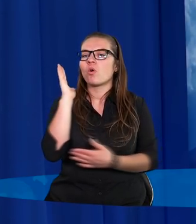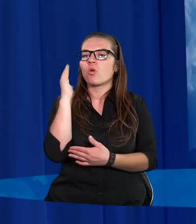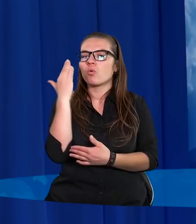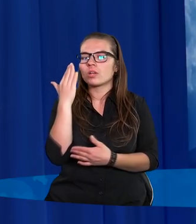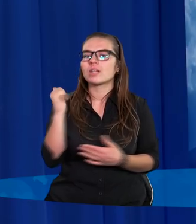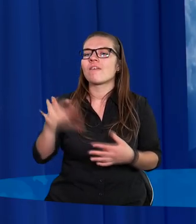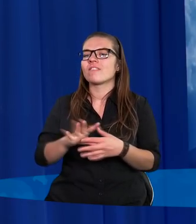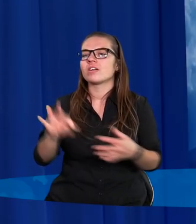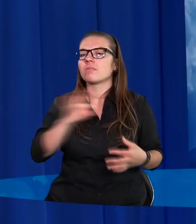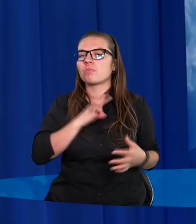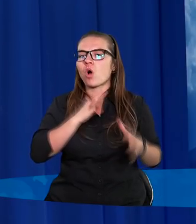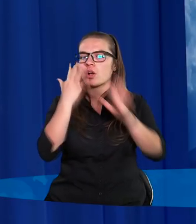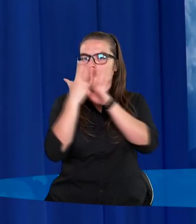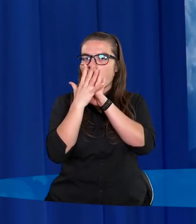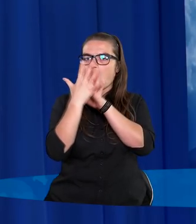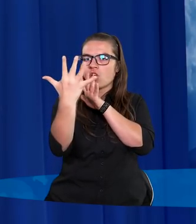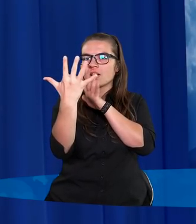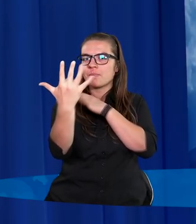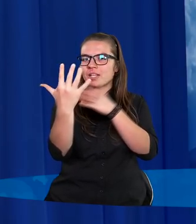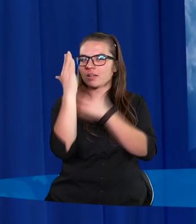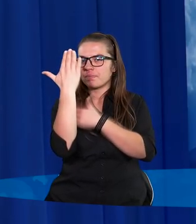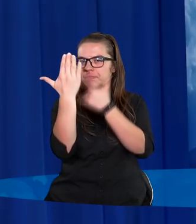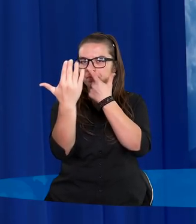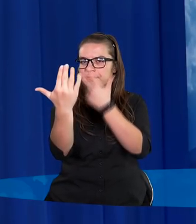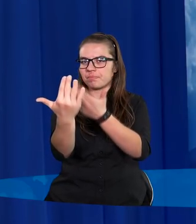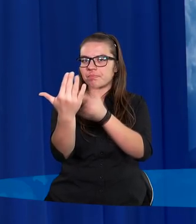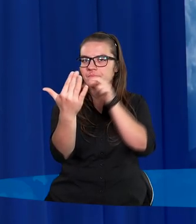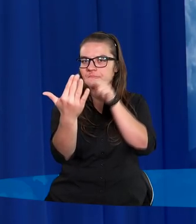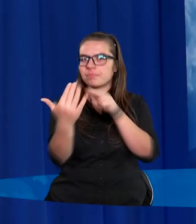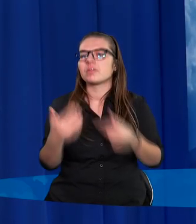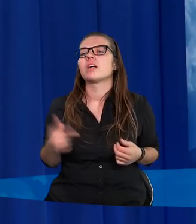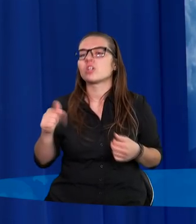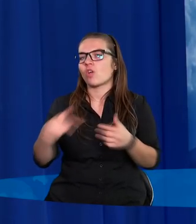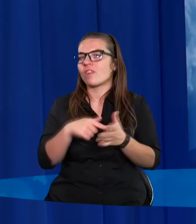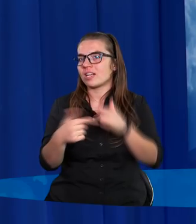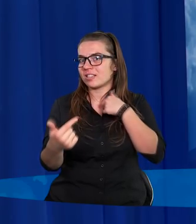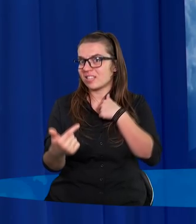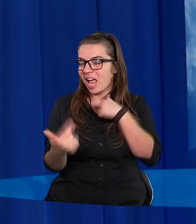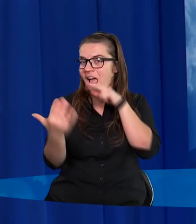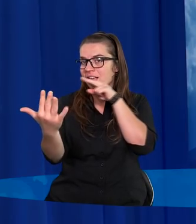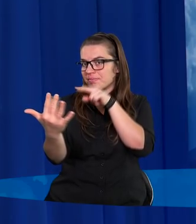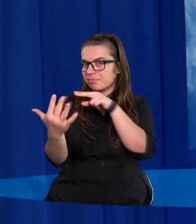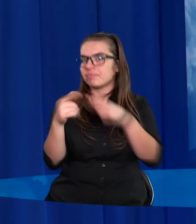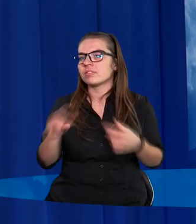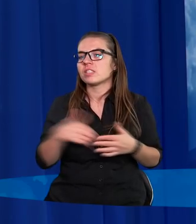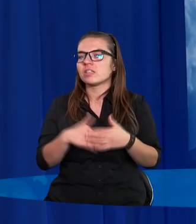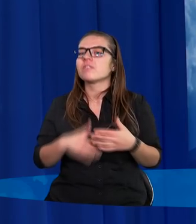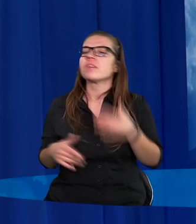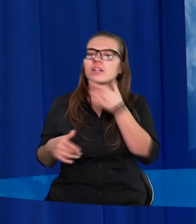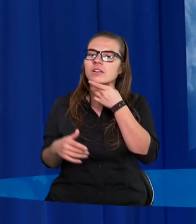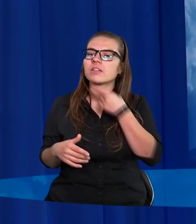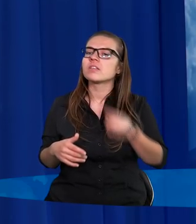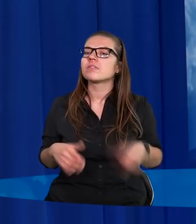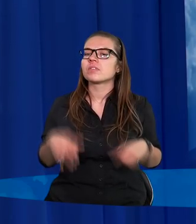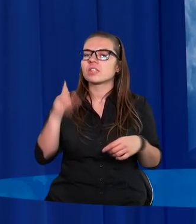z moim odbiciem. Tak to właśnie działa w naszym życiu, że patrzymy przez